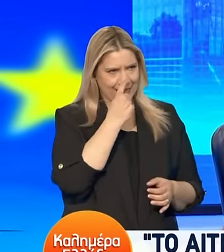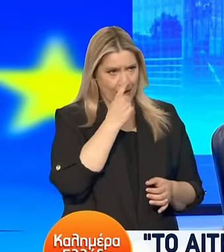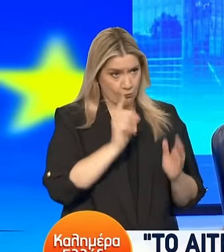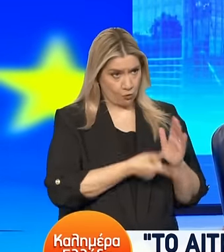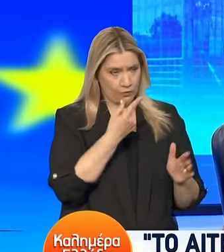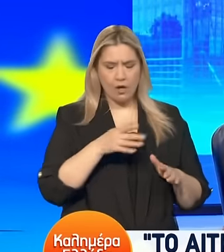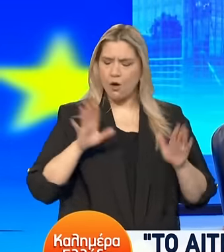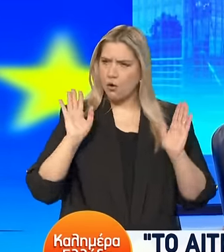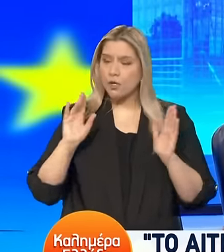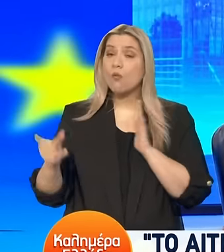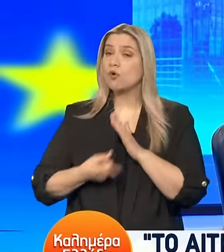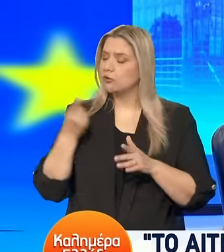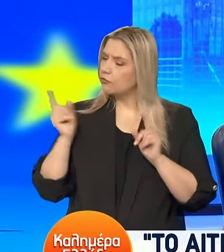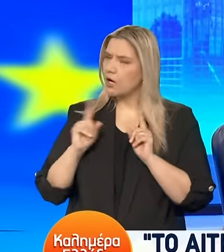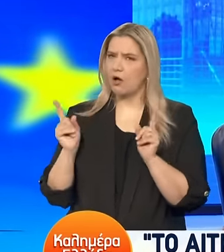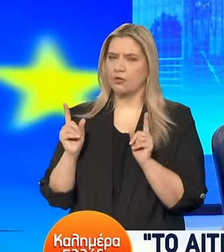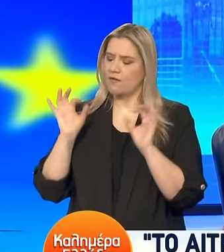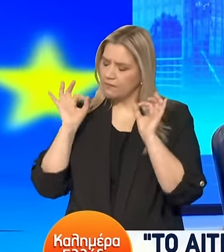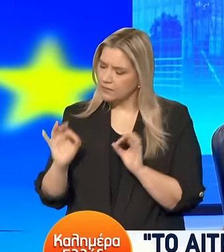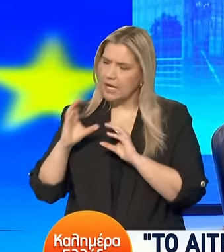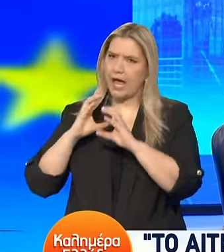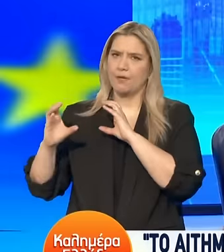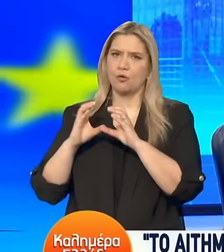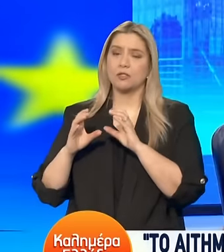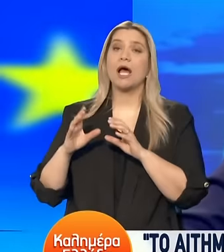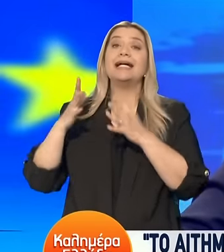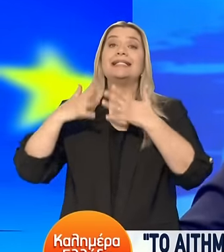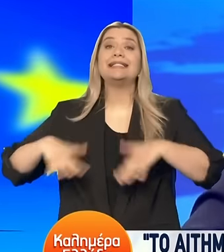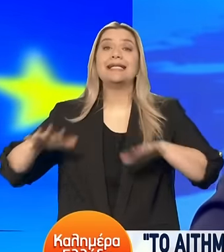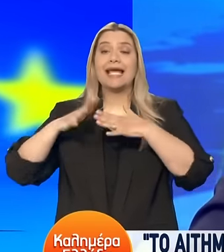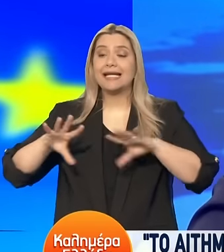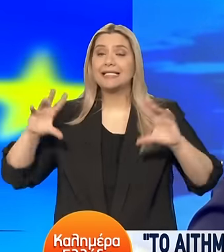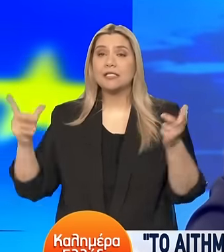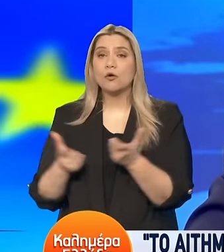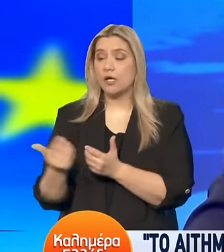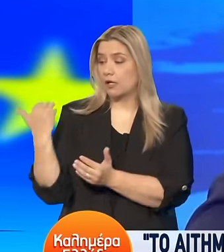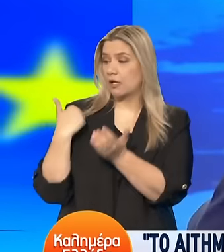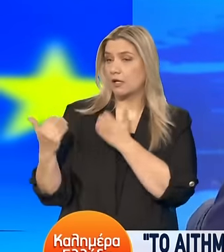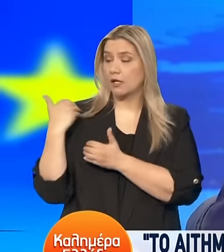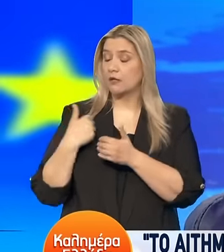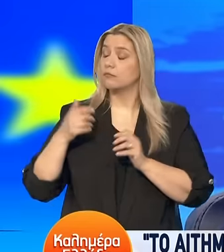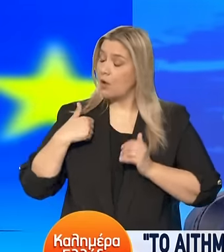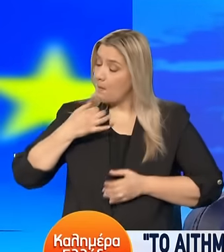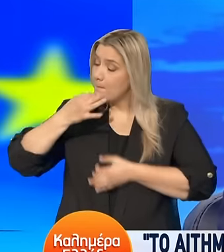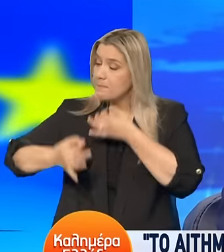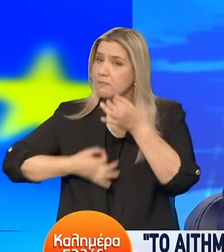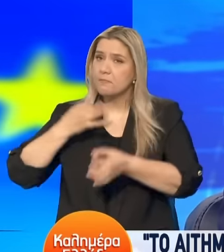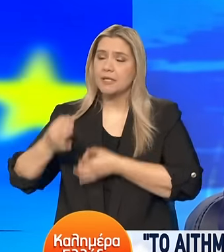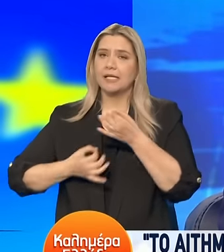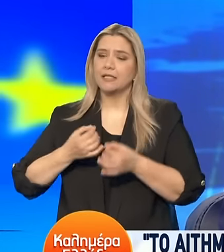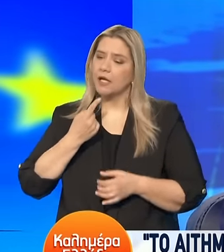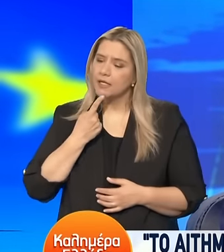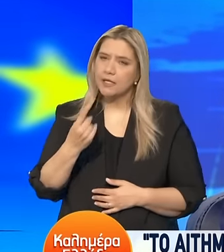Όποια, όποιος συγγενής έχει ζητήσει να μου μιλήσει Του έχω μιλήσει και του έχω εξηγήσει Τη δικιά μου εκδοχή